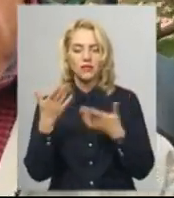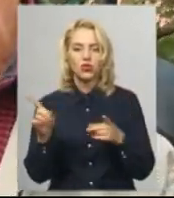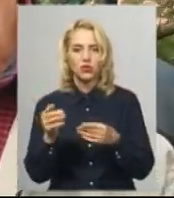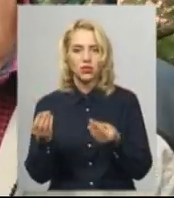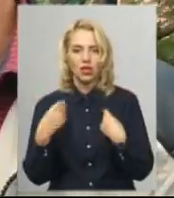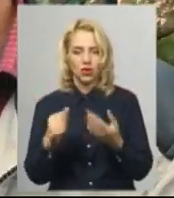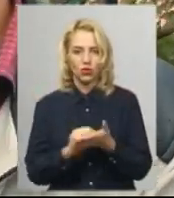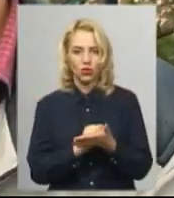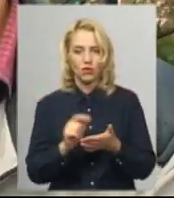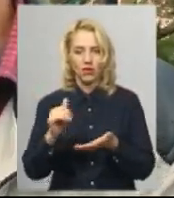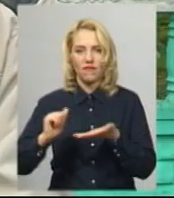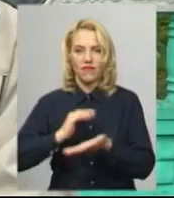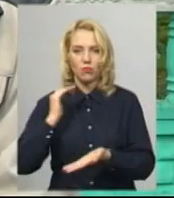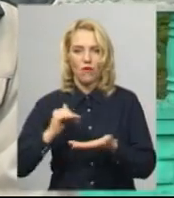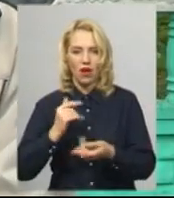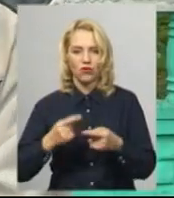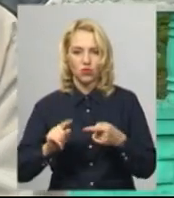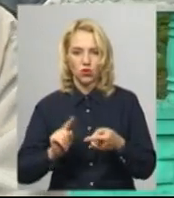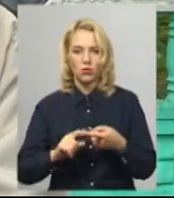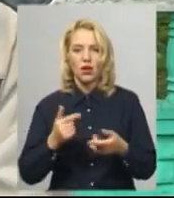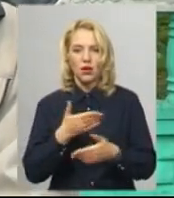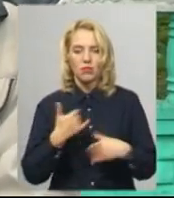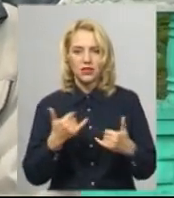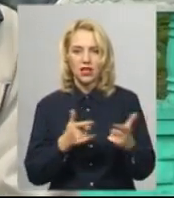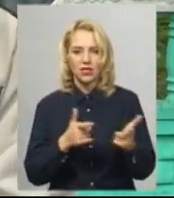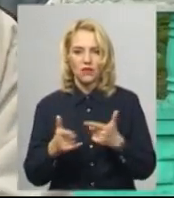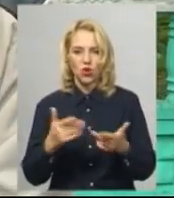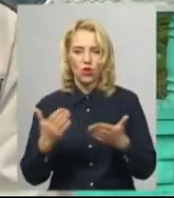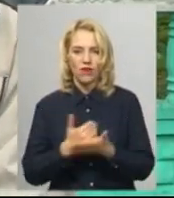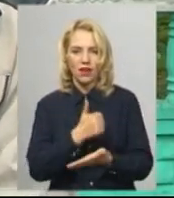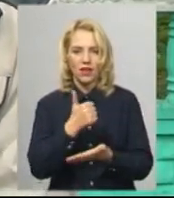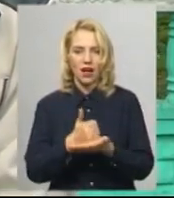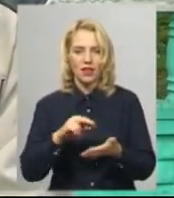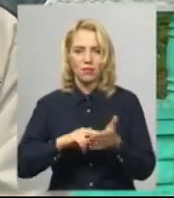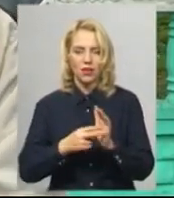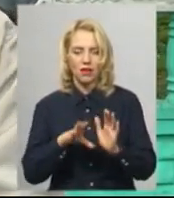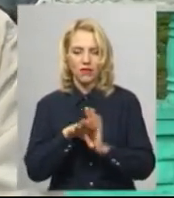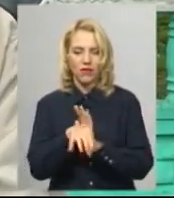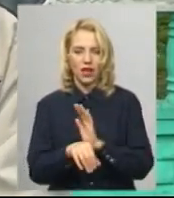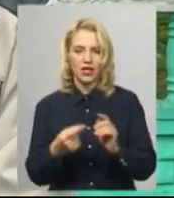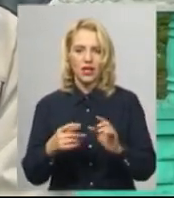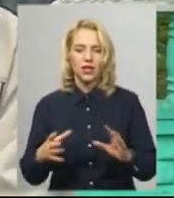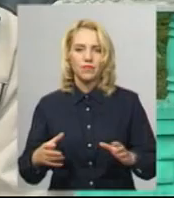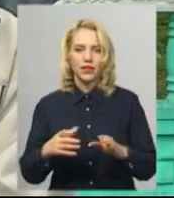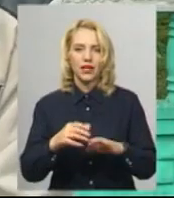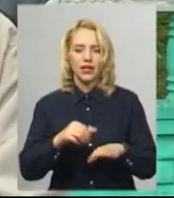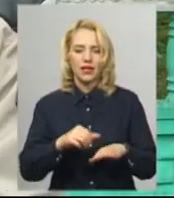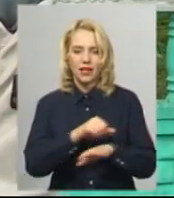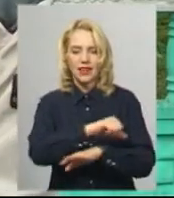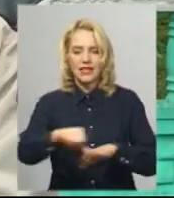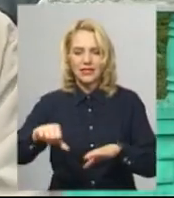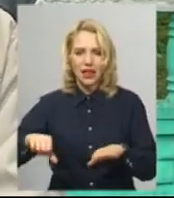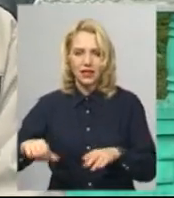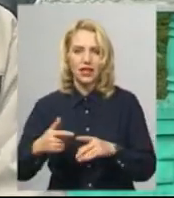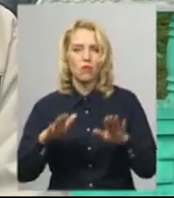документи, вони нам відмовляють цьому. На даний момент ми виготовили нові генеральні плани, ввели їх в межі населеного пункту, тому, що ми зрозуміли, що так ми досягнути